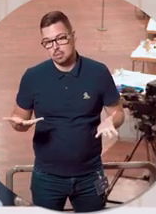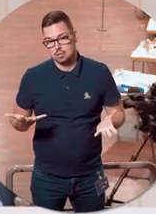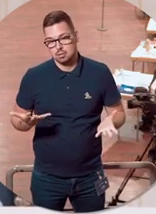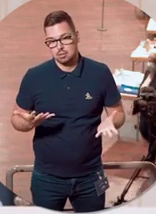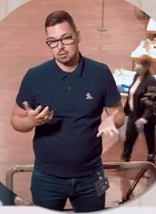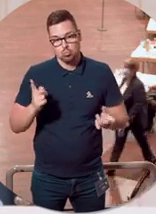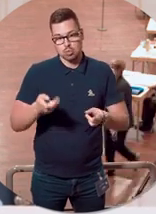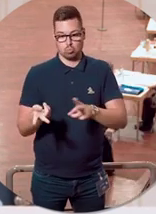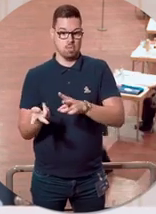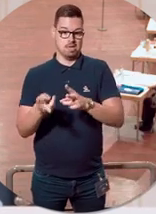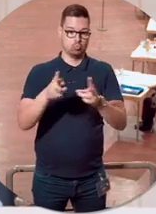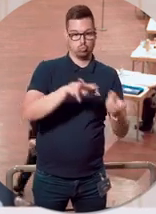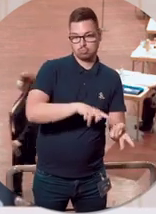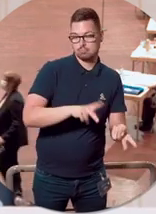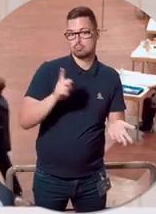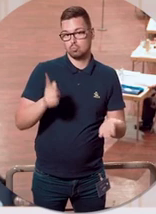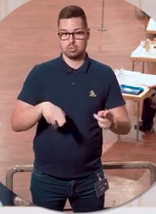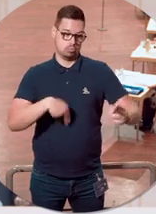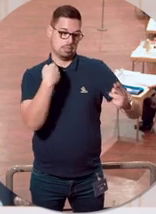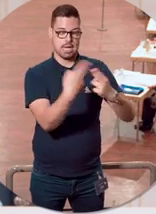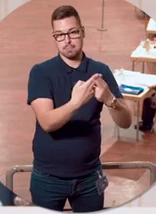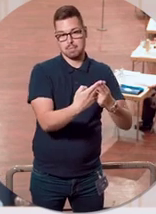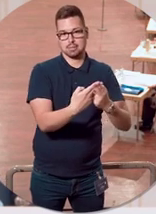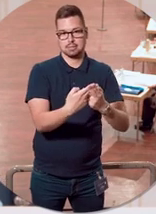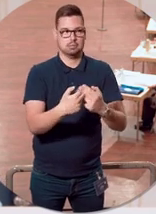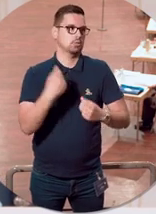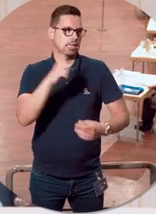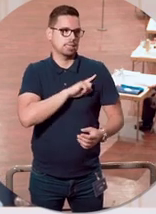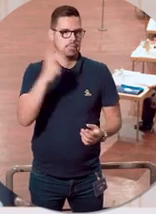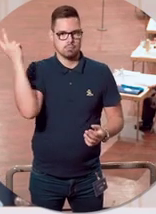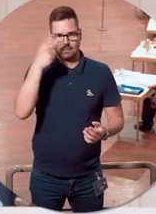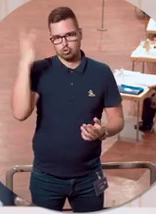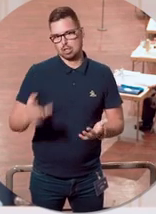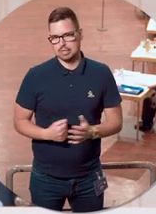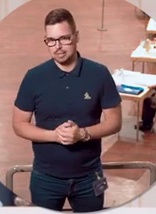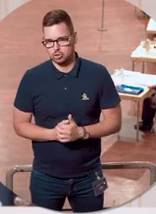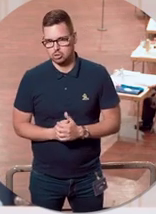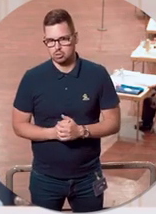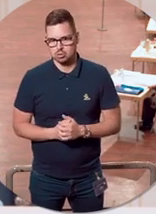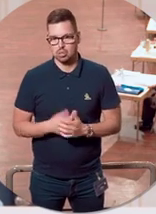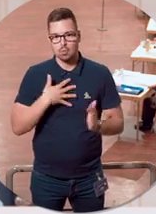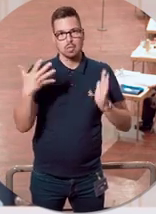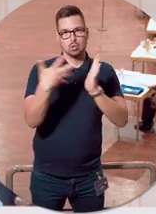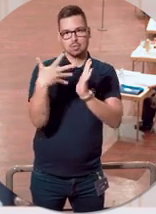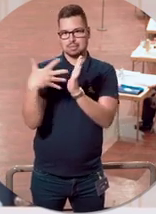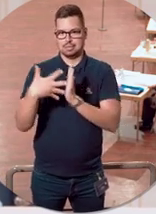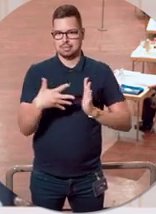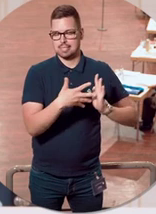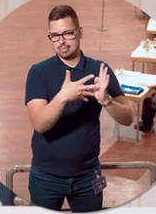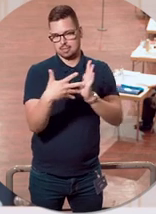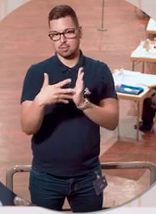gegebenenfalls so wie andere Maßnahmen auch korrigieren und anpassen. Das ist selbstverständlich. Wir haben ja auch durch unser Testregime einen guten Überblick.